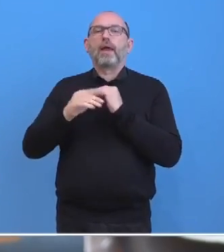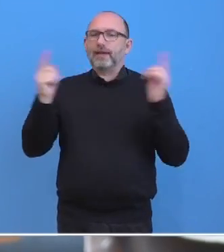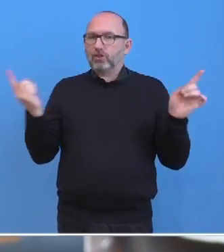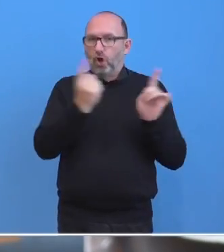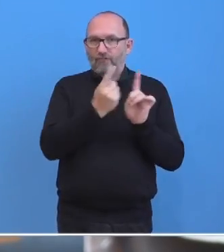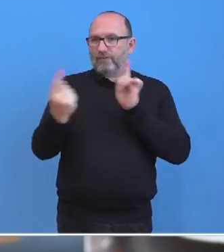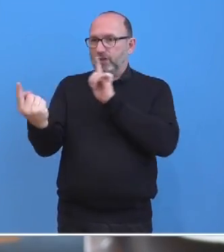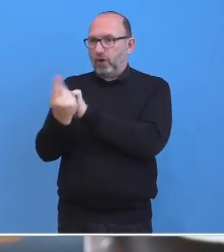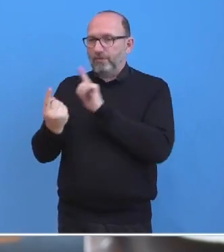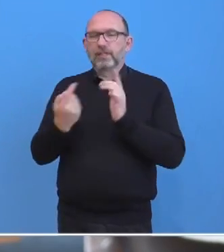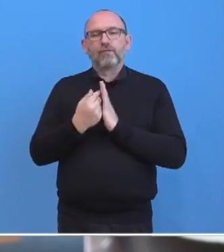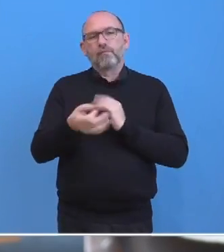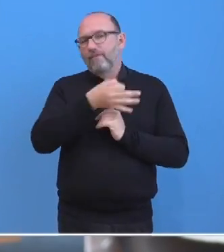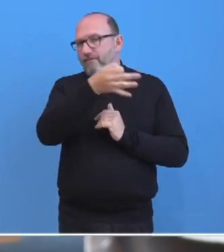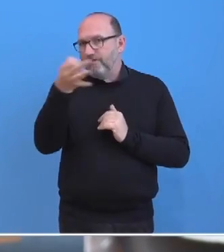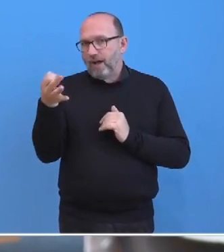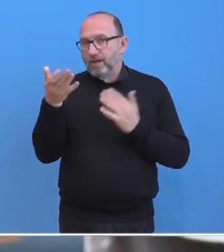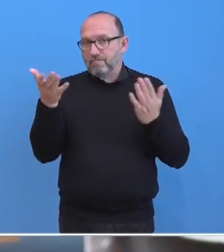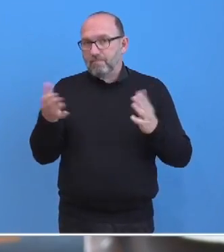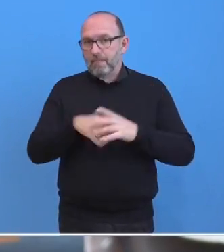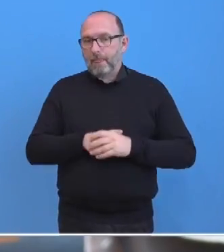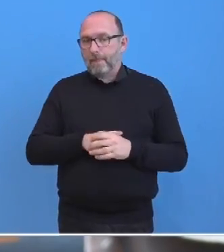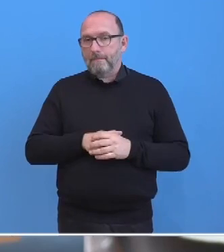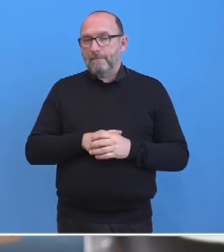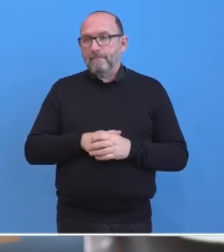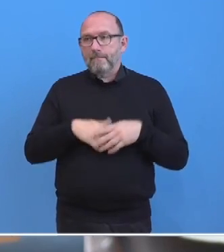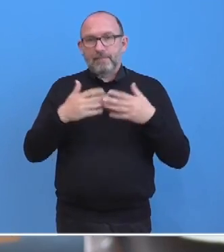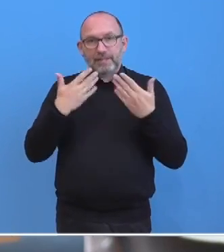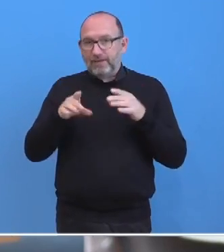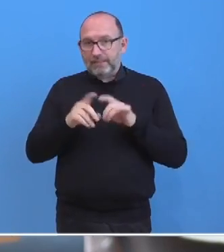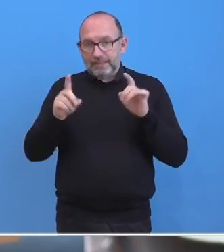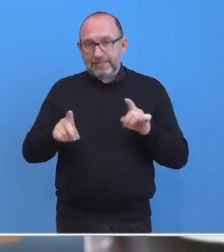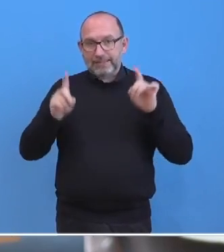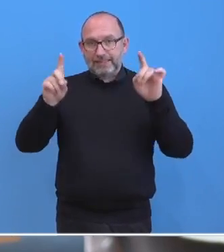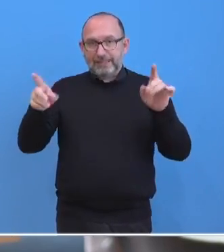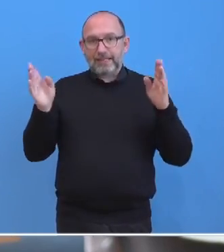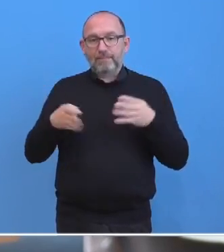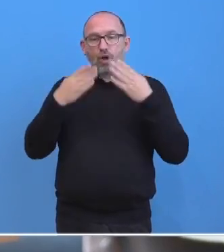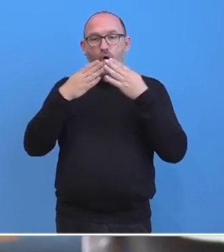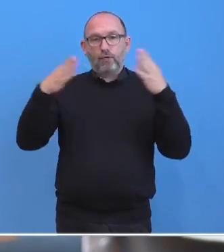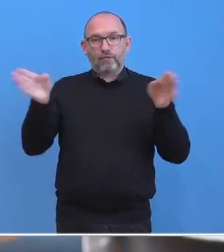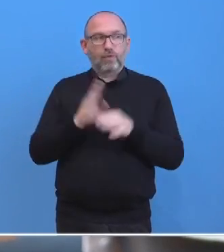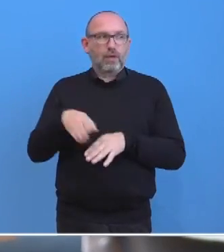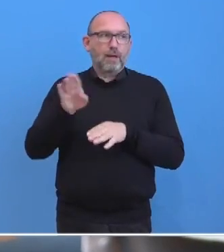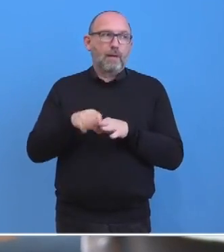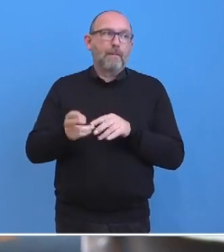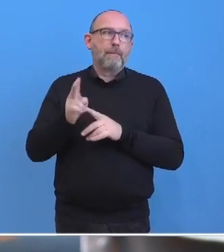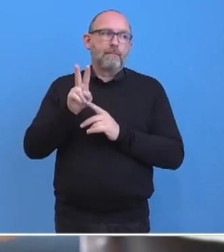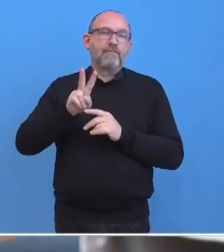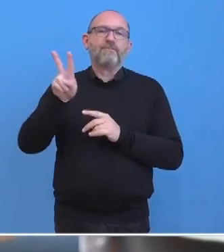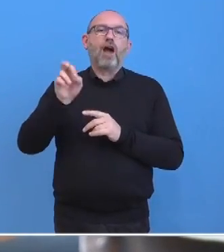Und meine Frage ist, ob dabei die Frage von Öffnung von Barosha in Zypen